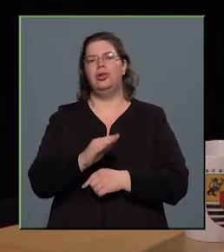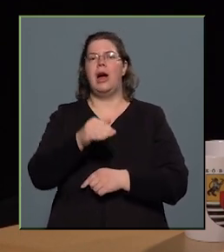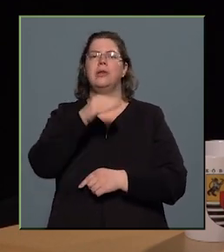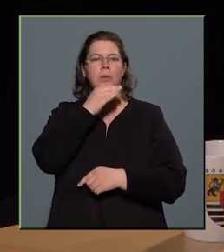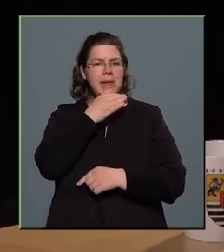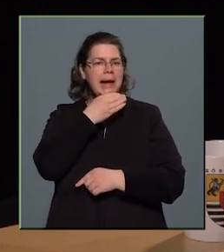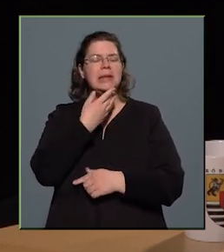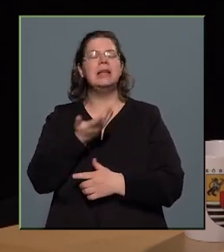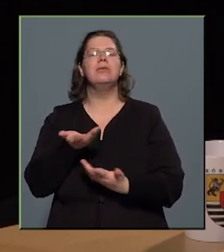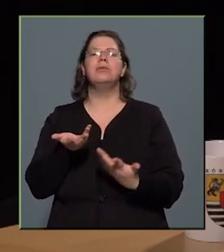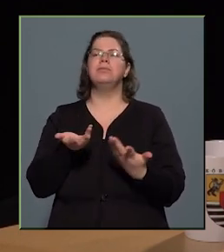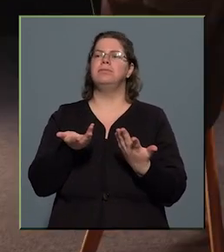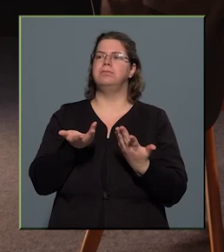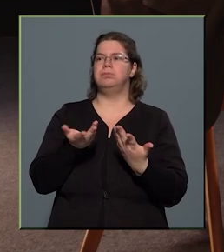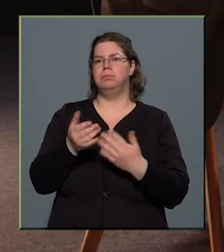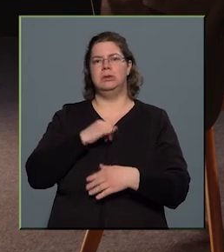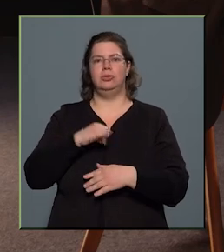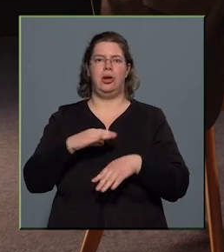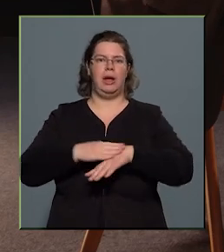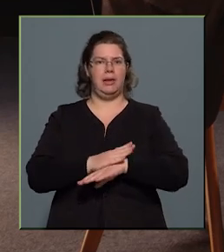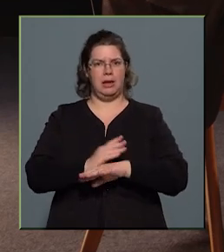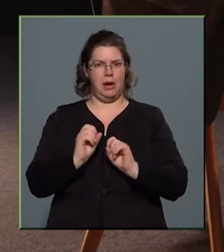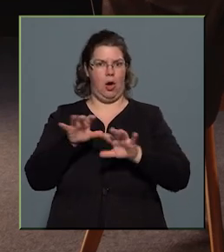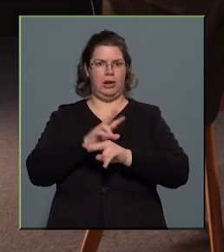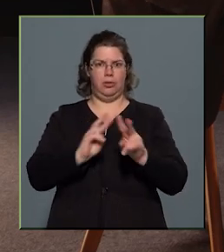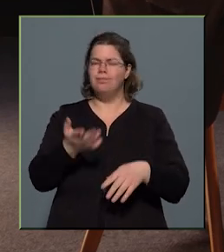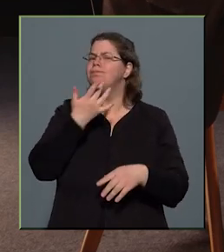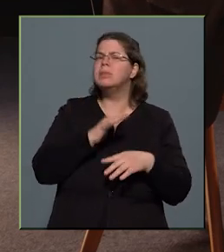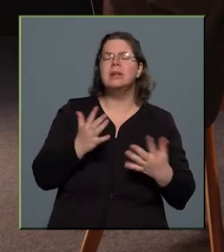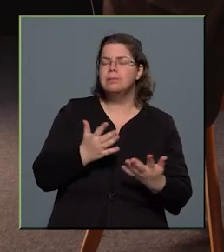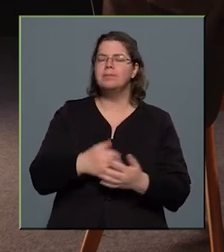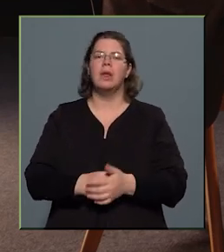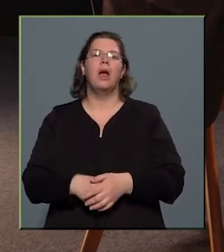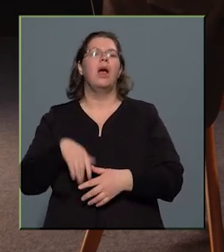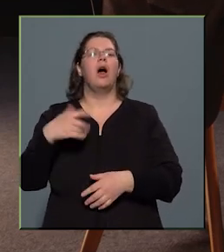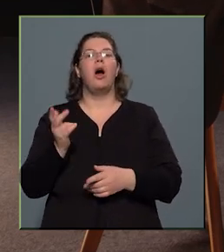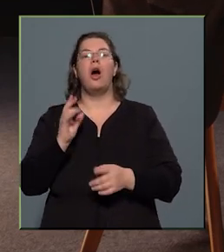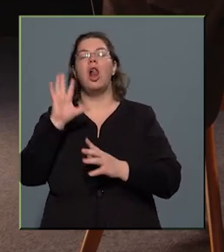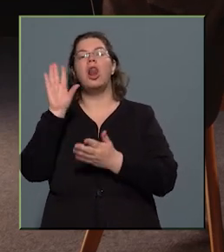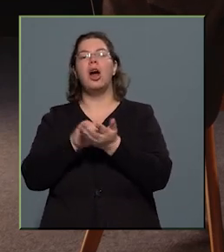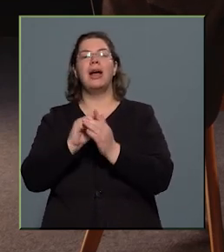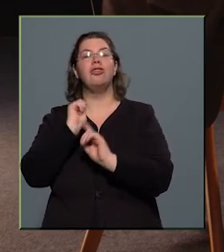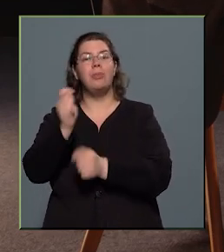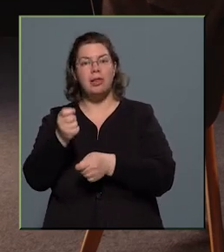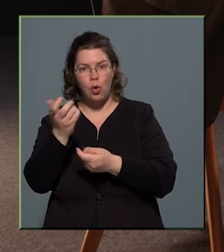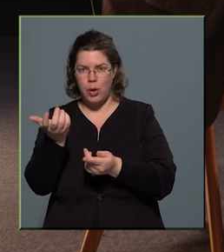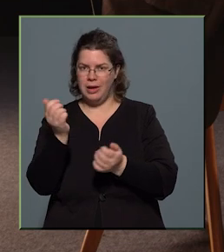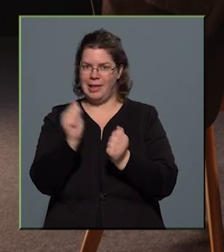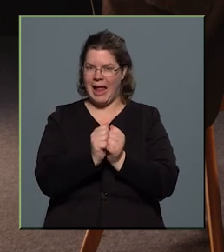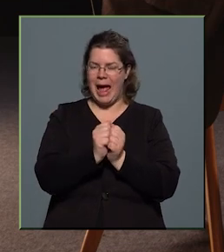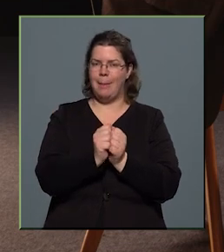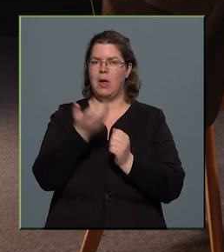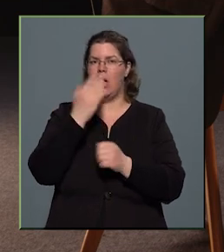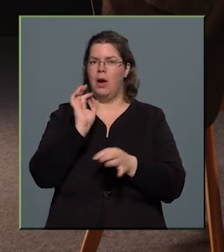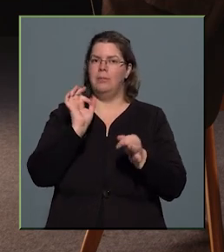érzetére a leginkább hatással vannak. Például? Hát például a lakásbetörések száma azoknak, hogyha